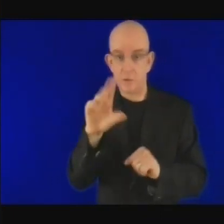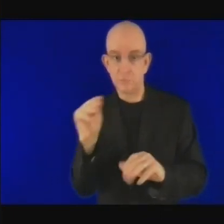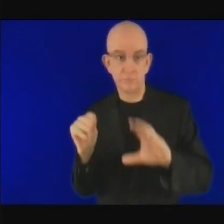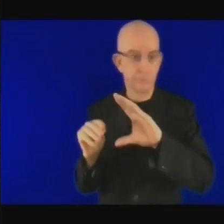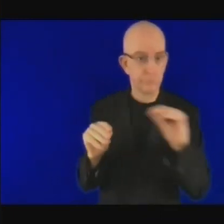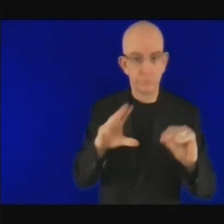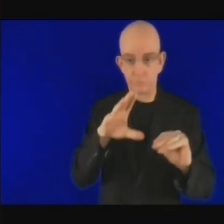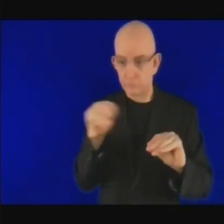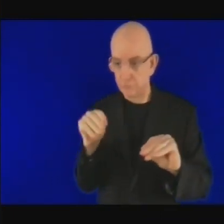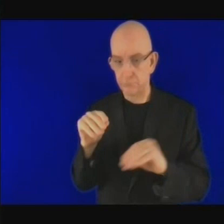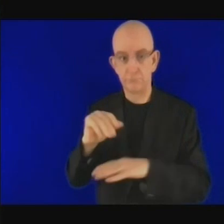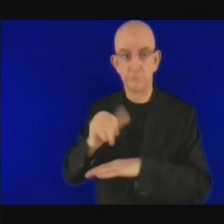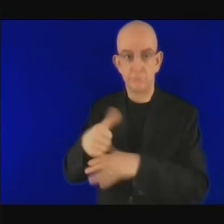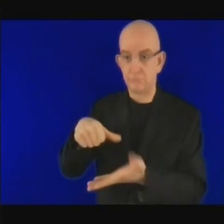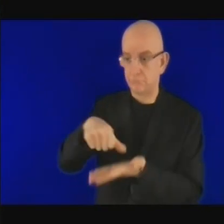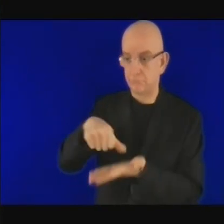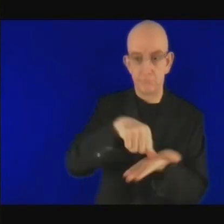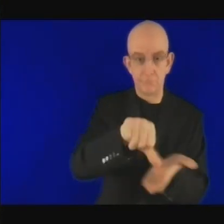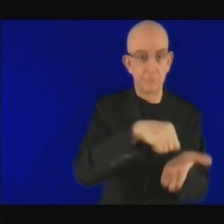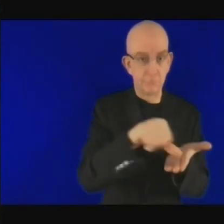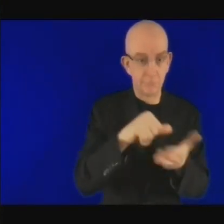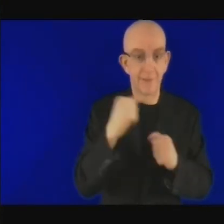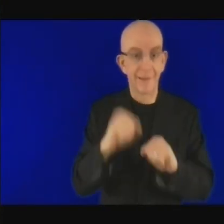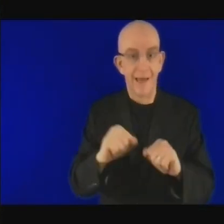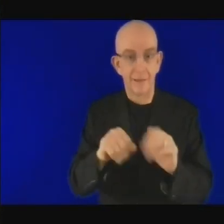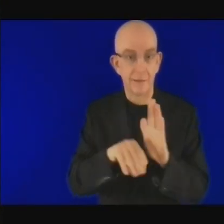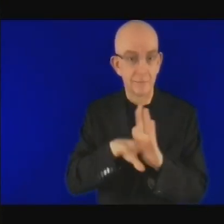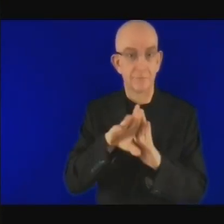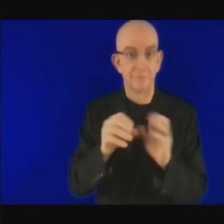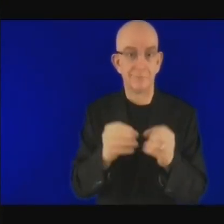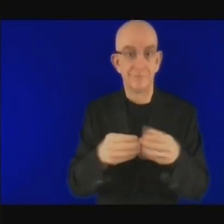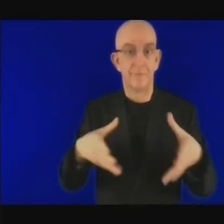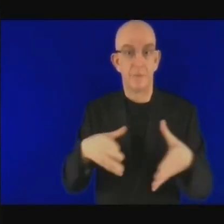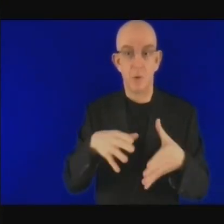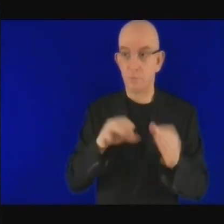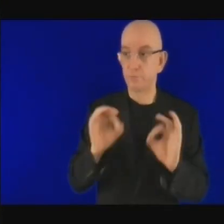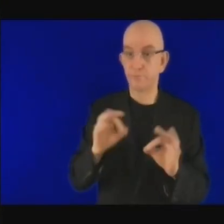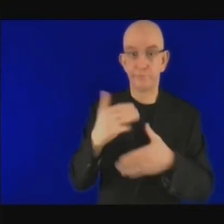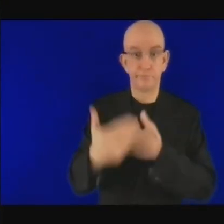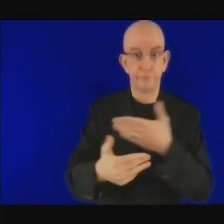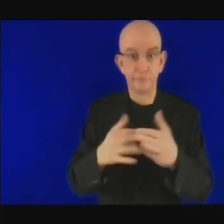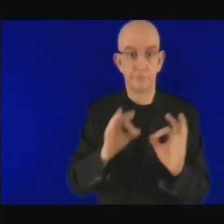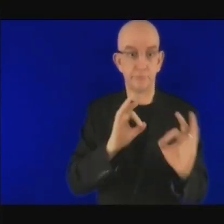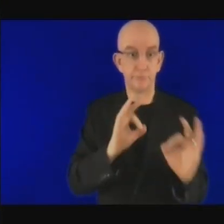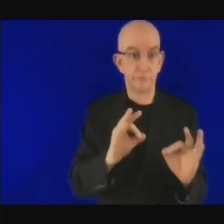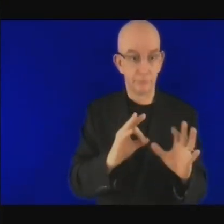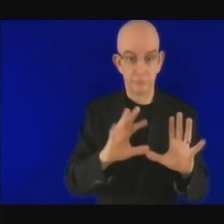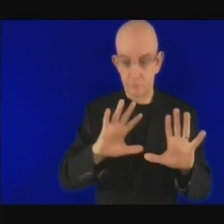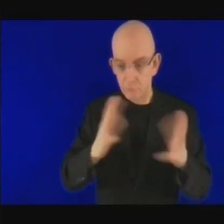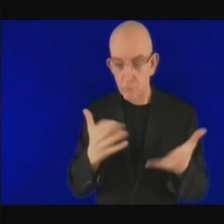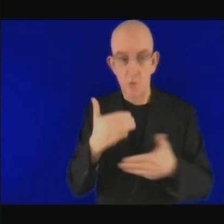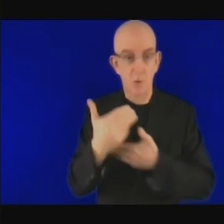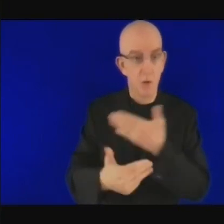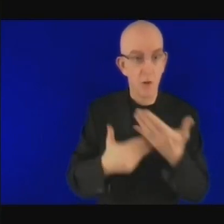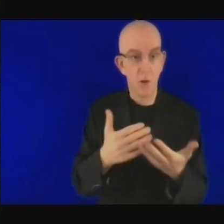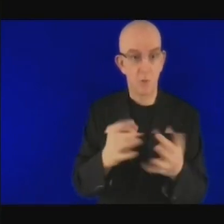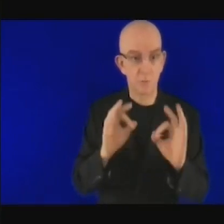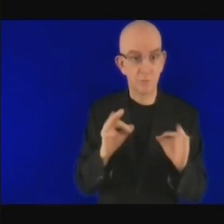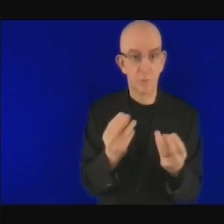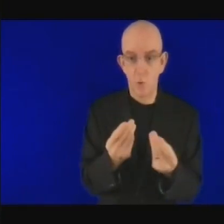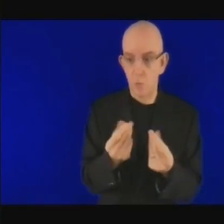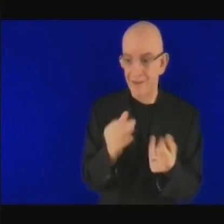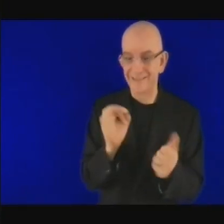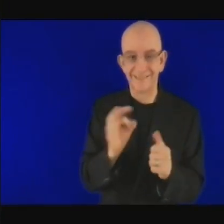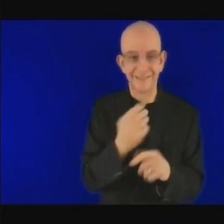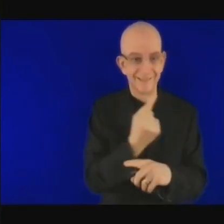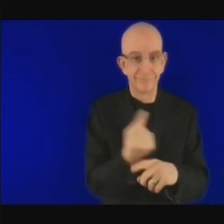pour achever des projets d'infrastructures énergétiques de grande